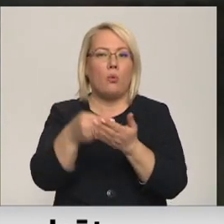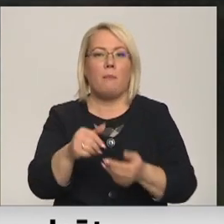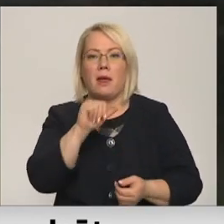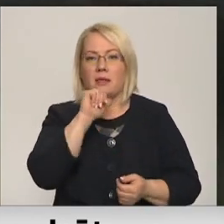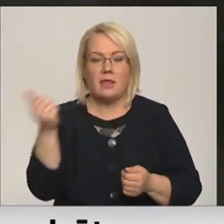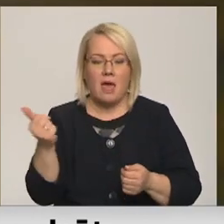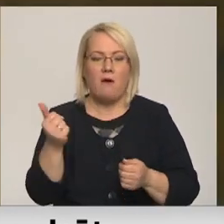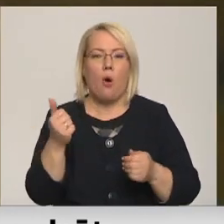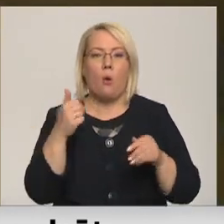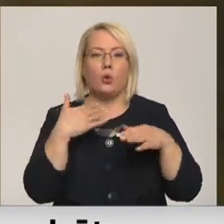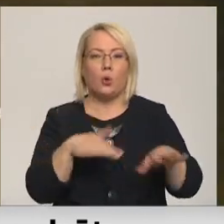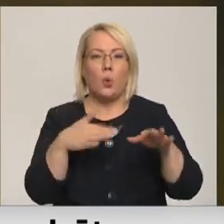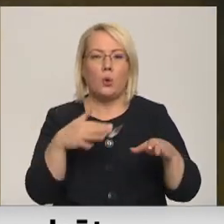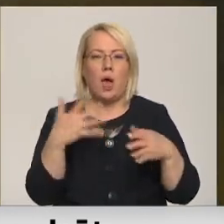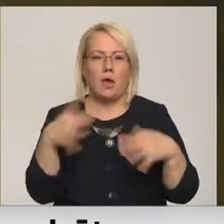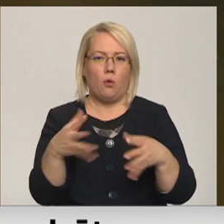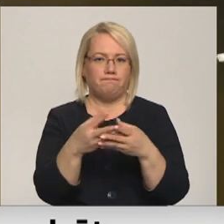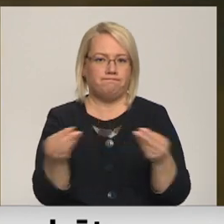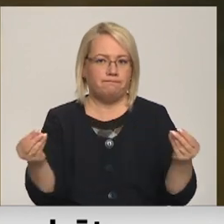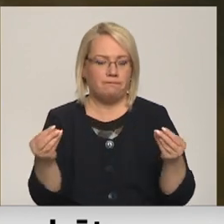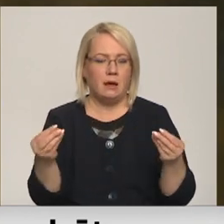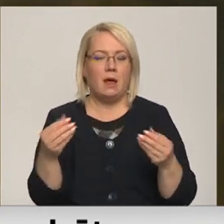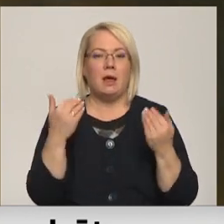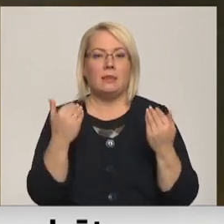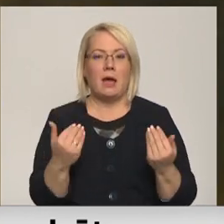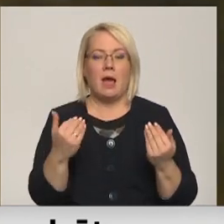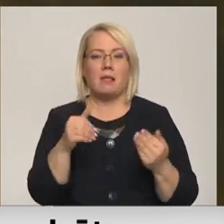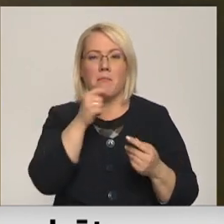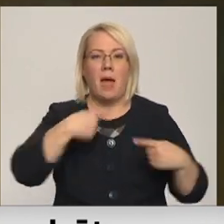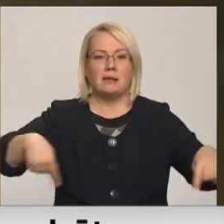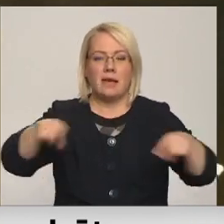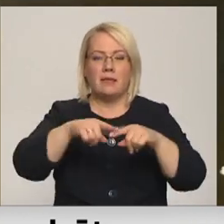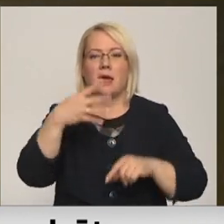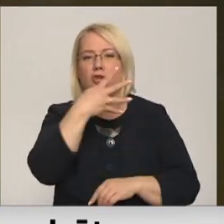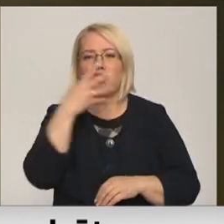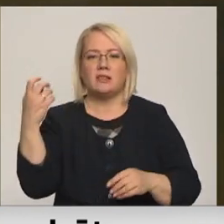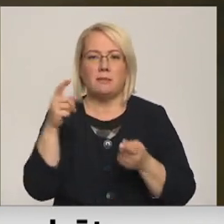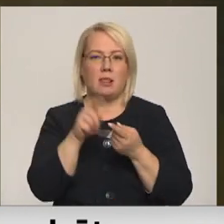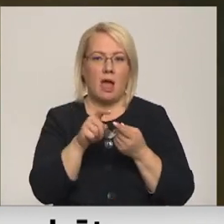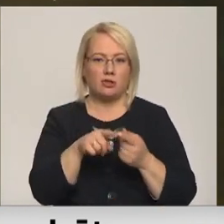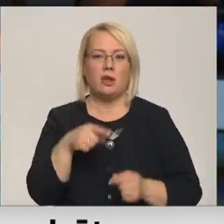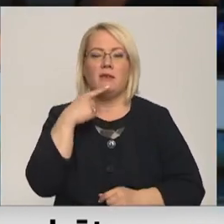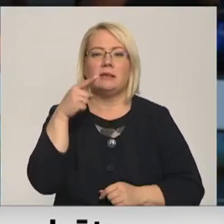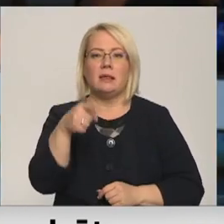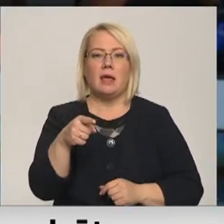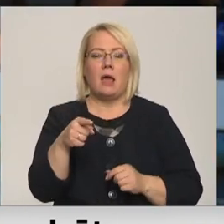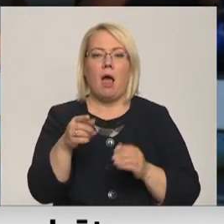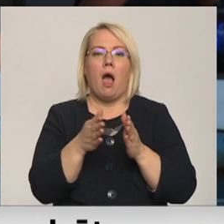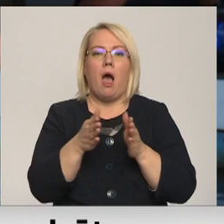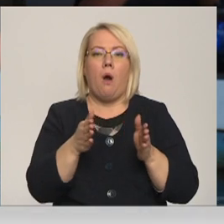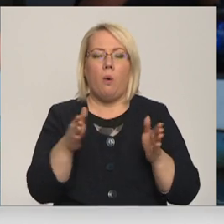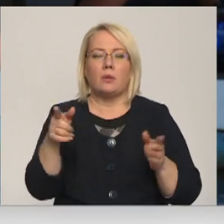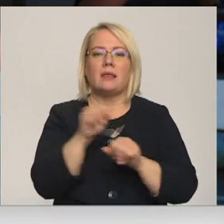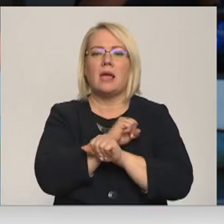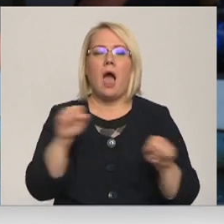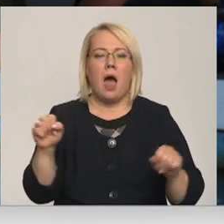izmirstoši suga. Šobrīd basēnā ir 400 lašu. Pašais viņas jau projām aug un pieņemās svarā. Neaugu tikā ātri,